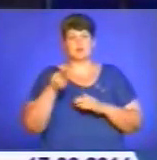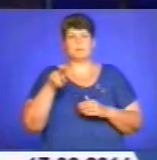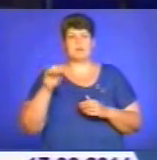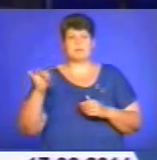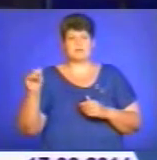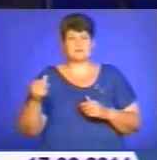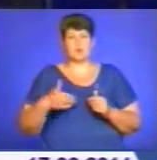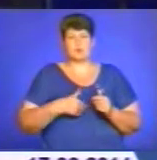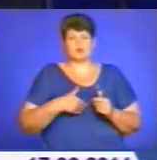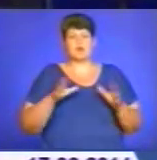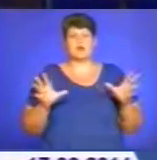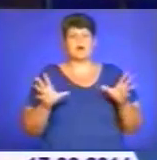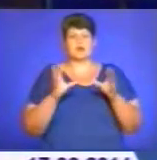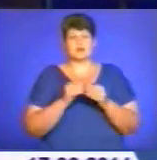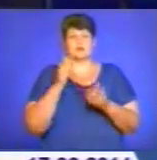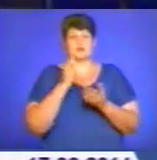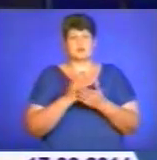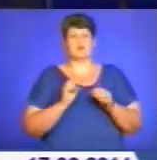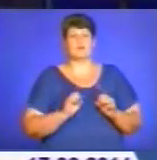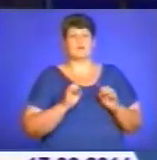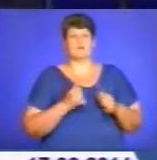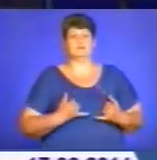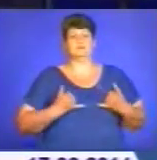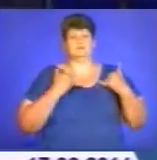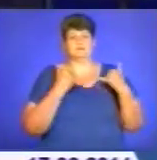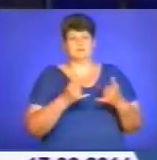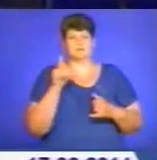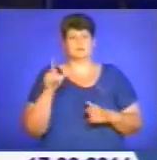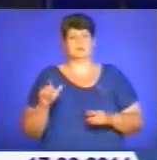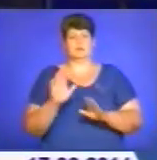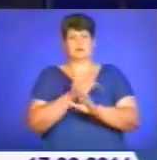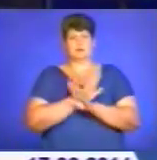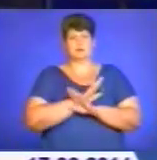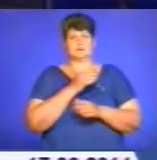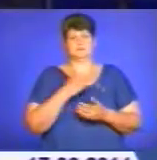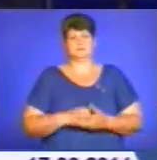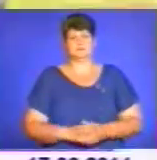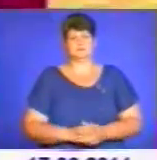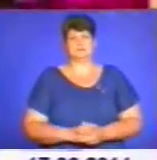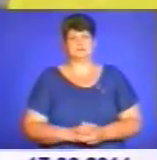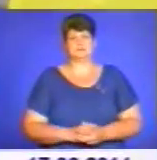в одному пориві маємо віддати шану загиблим. Йдеться у зверненні голови обласної ради.